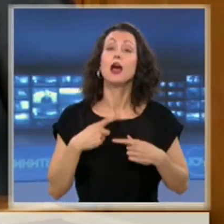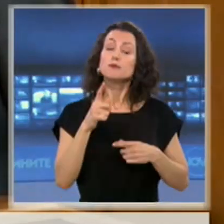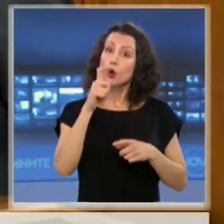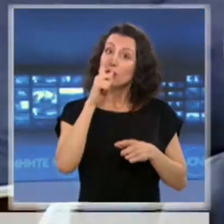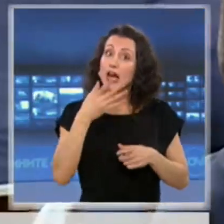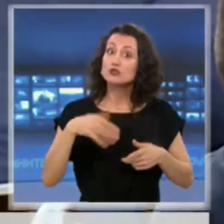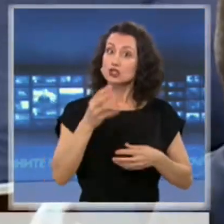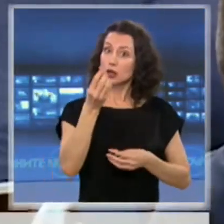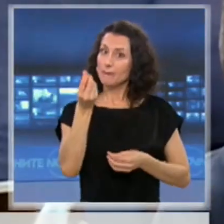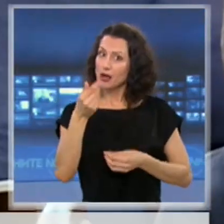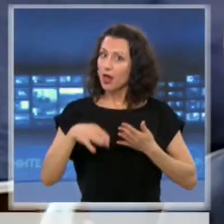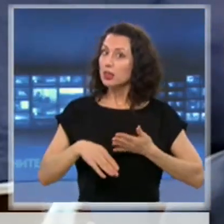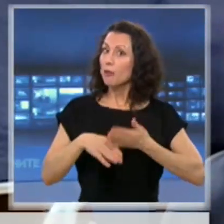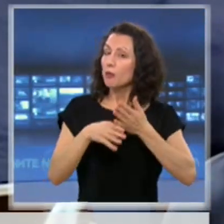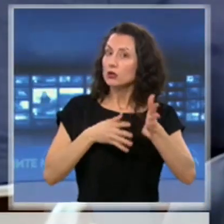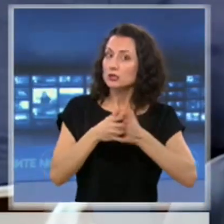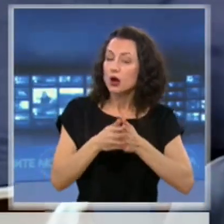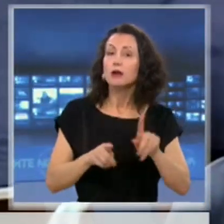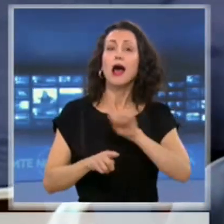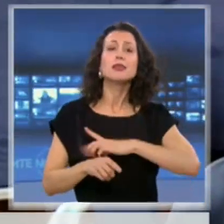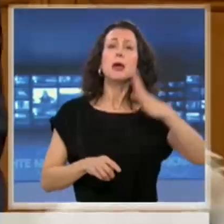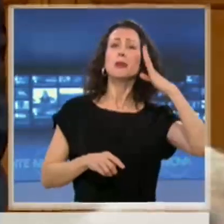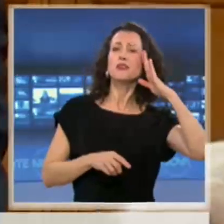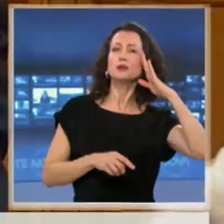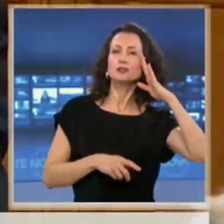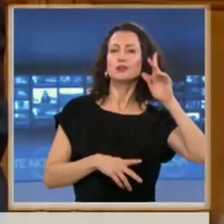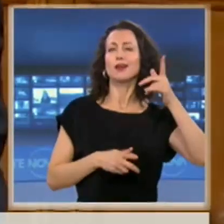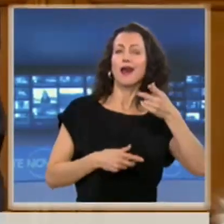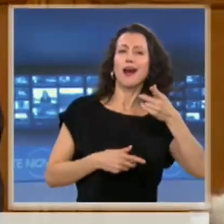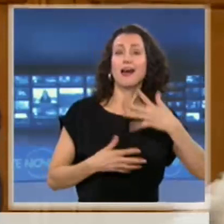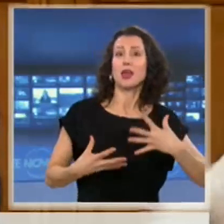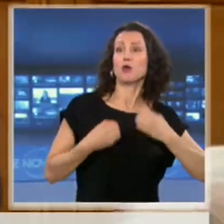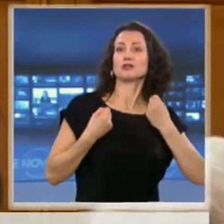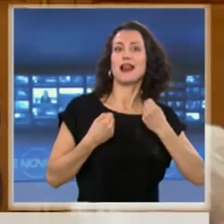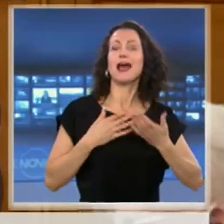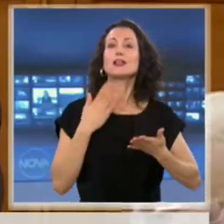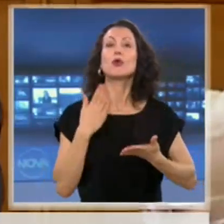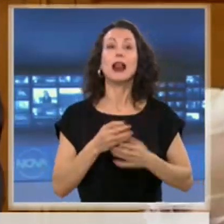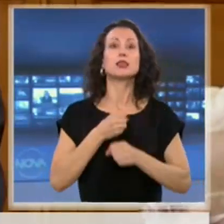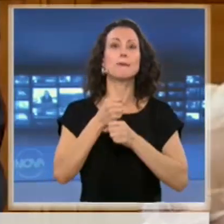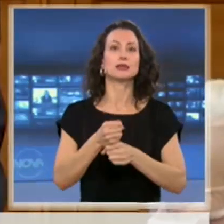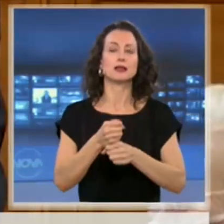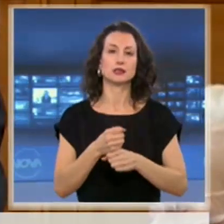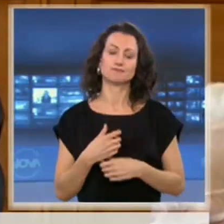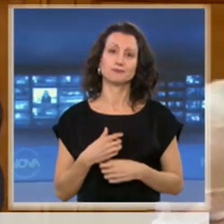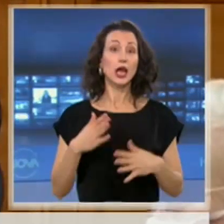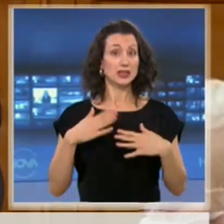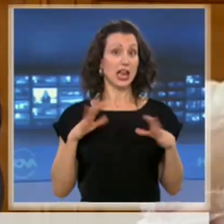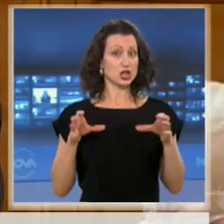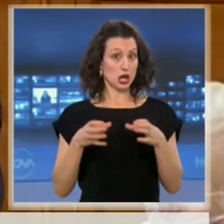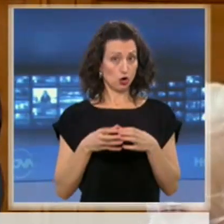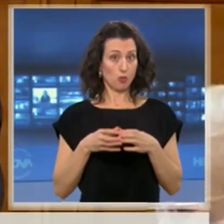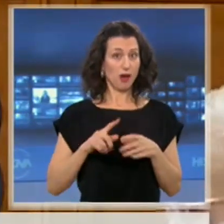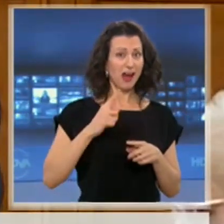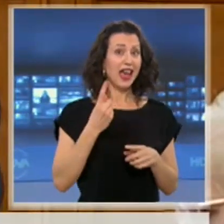хората, а не на правителството да оцелее до края на мандат. Нашата група считам, че единодушно ще подкрепе създаването